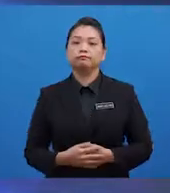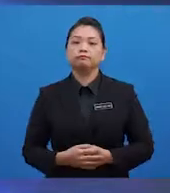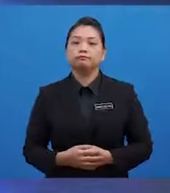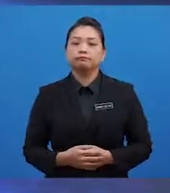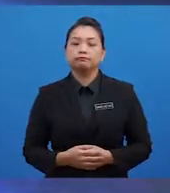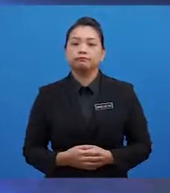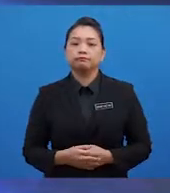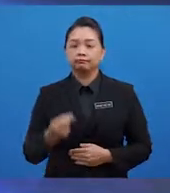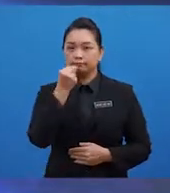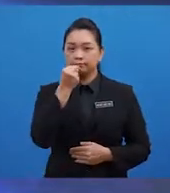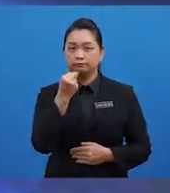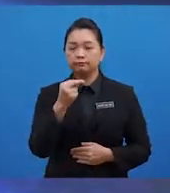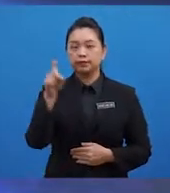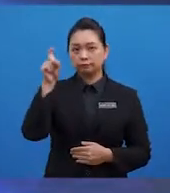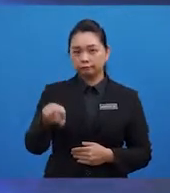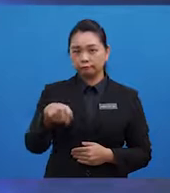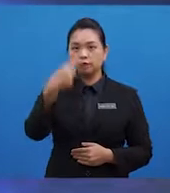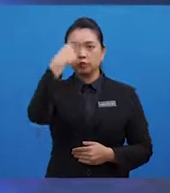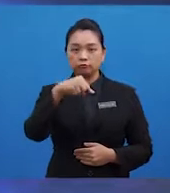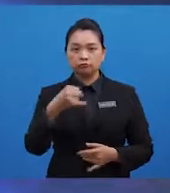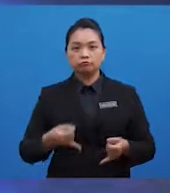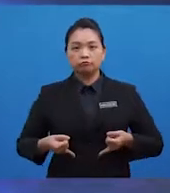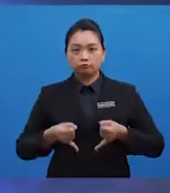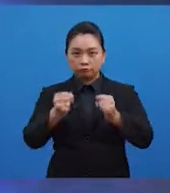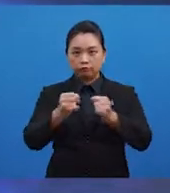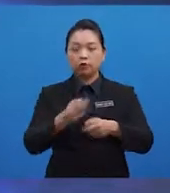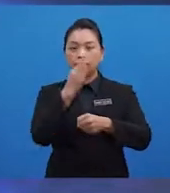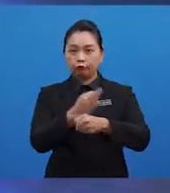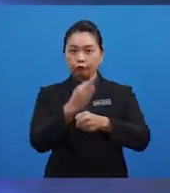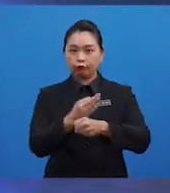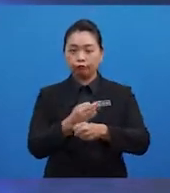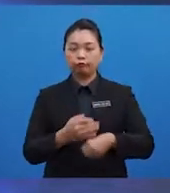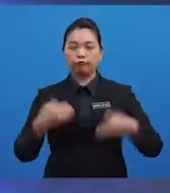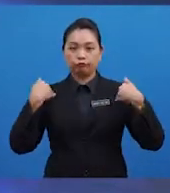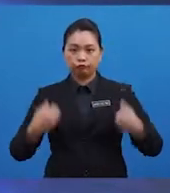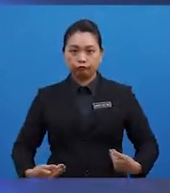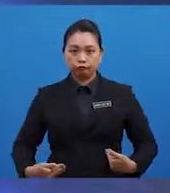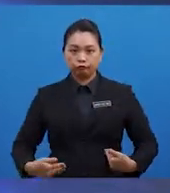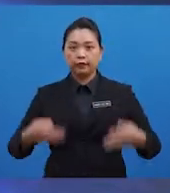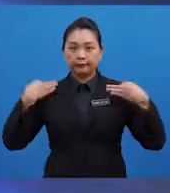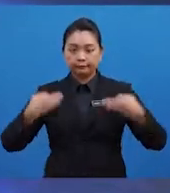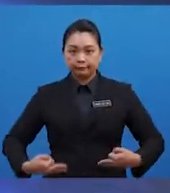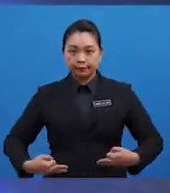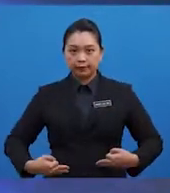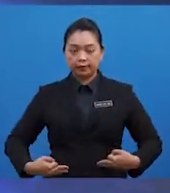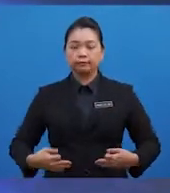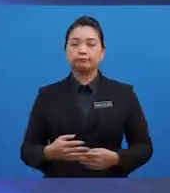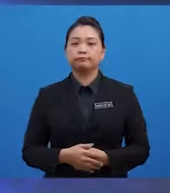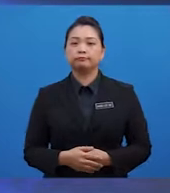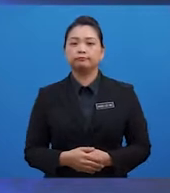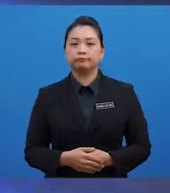Nutrien diperlukan untuk menjalankan fungsi tubuh dari segi fizikal dan fisiologi.